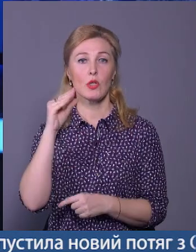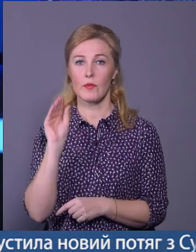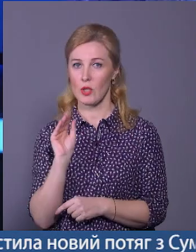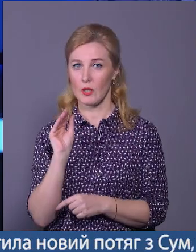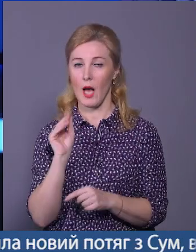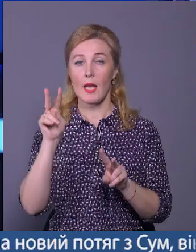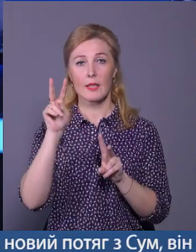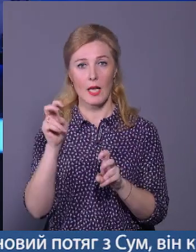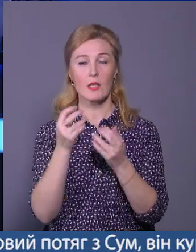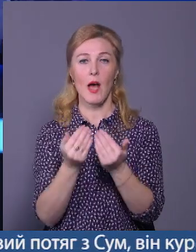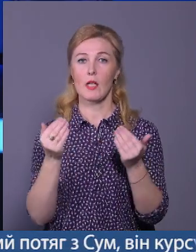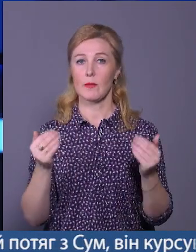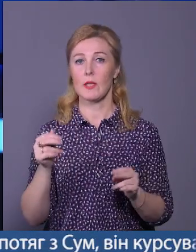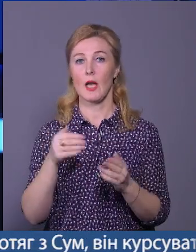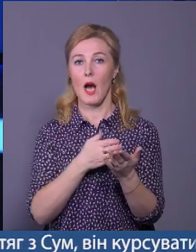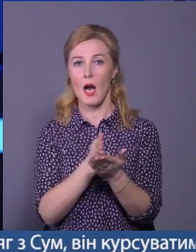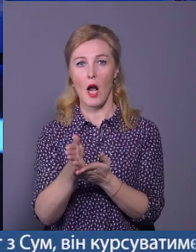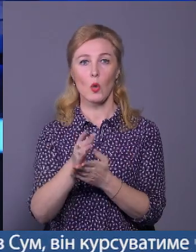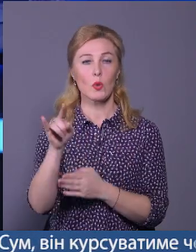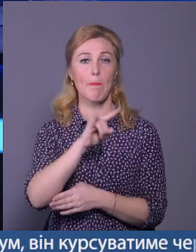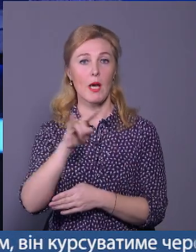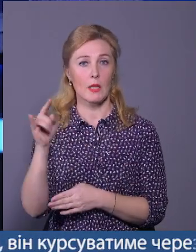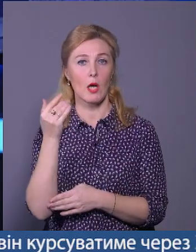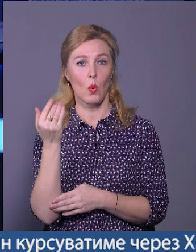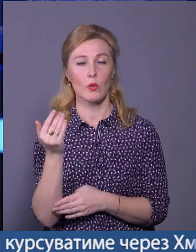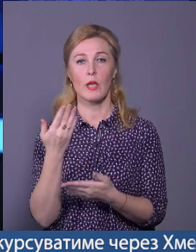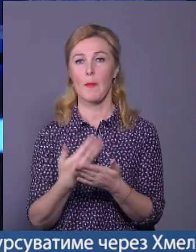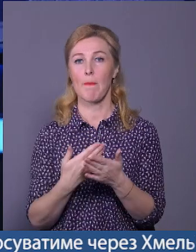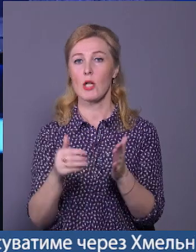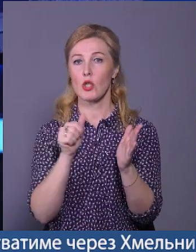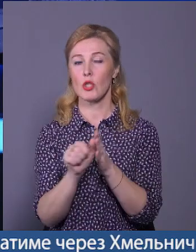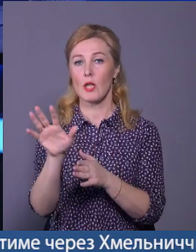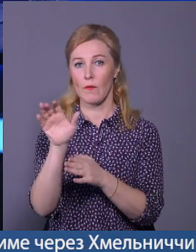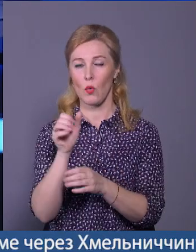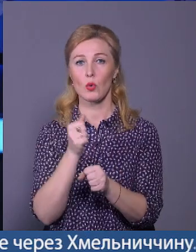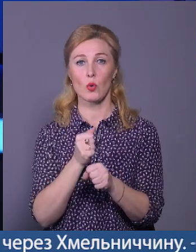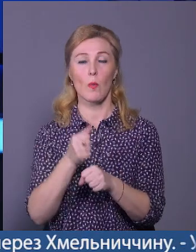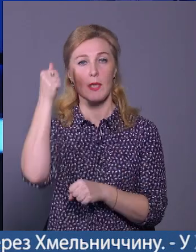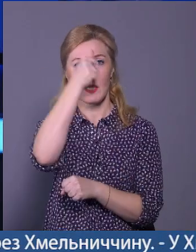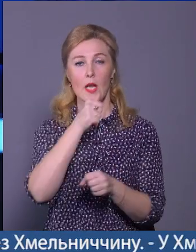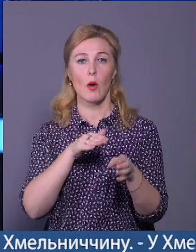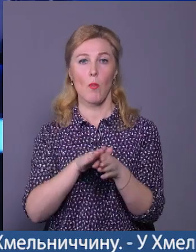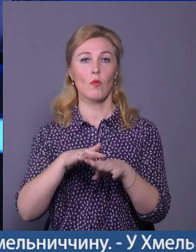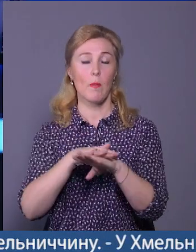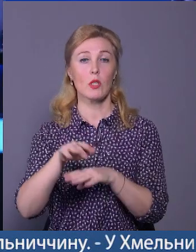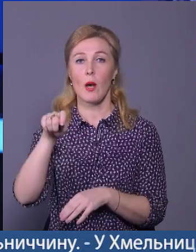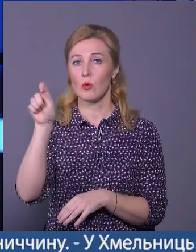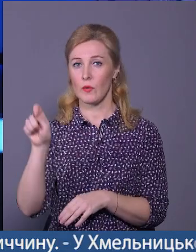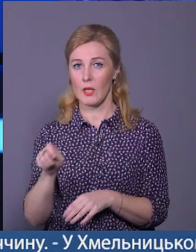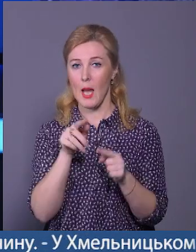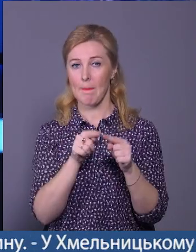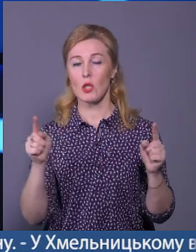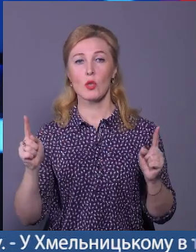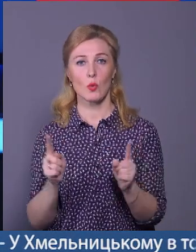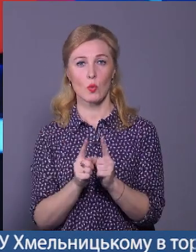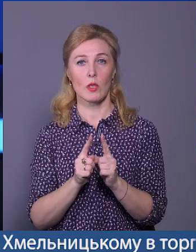Назва експозиції – ракурс Байдактара. У ній майже 60 фото, зроблених за рік повномасштабної війни. Під час